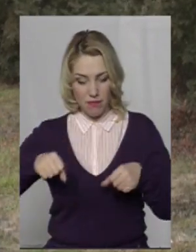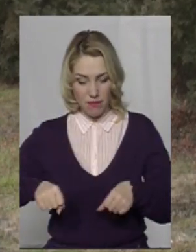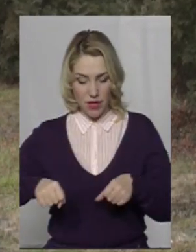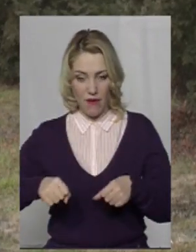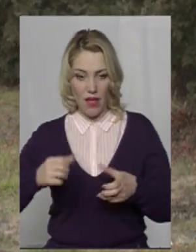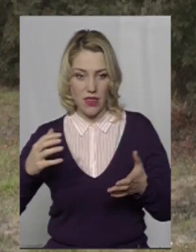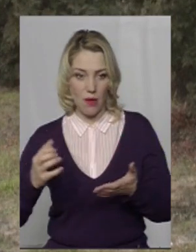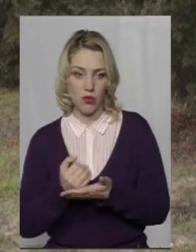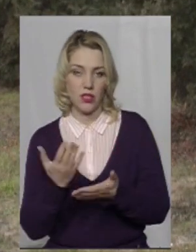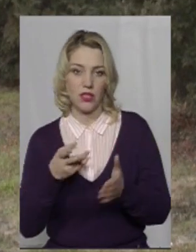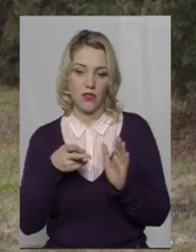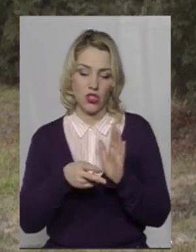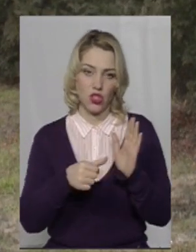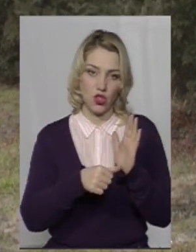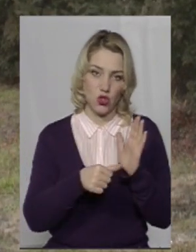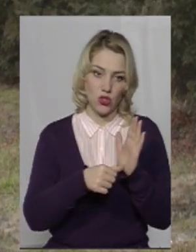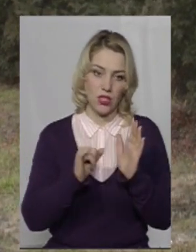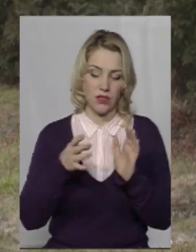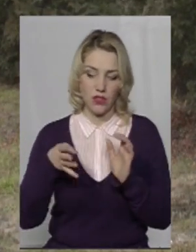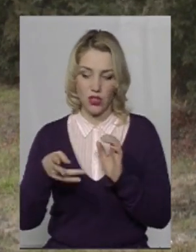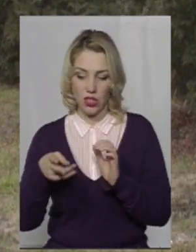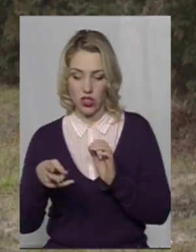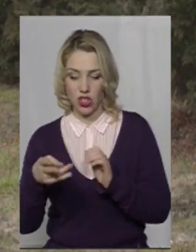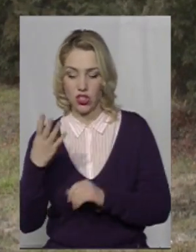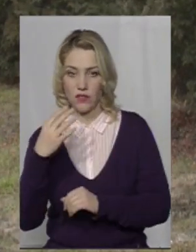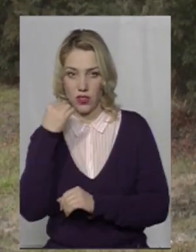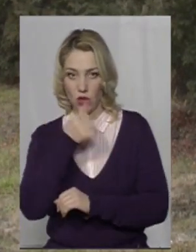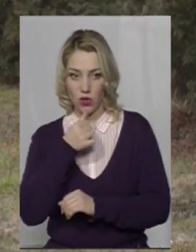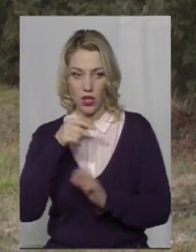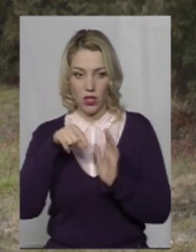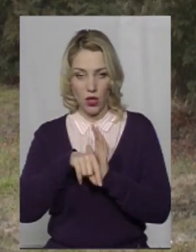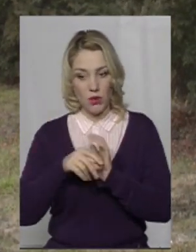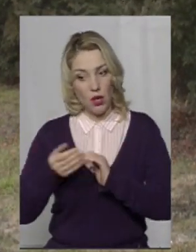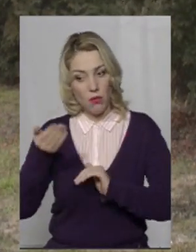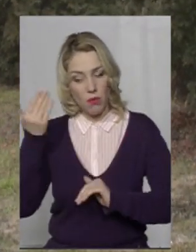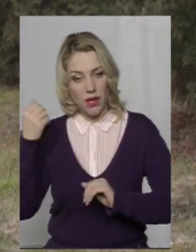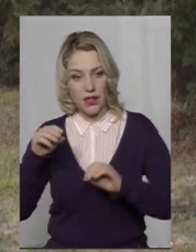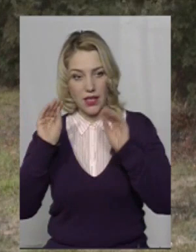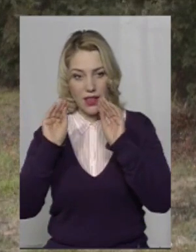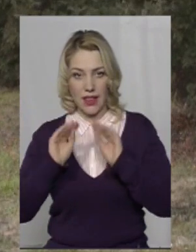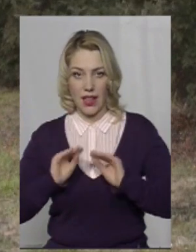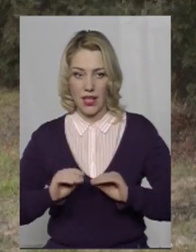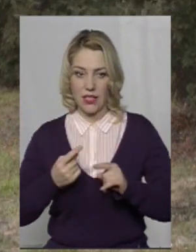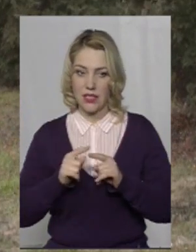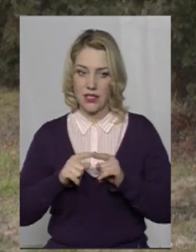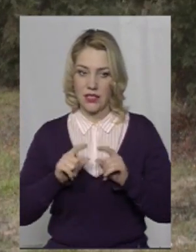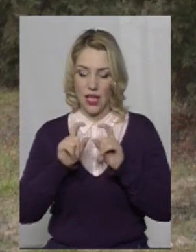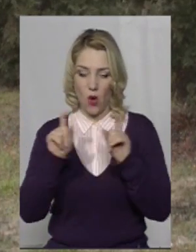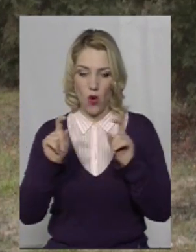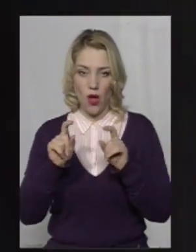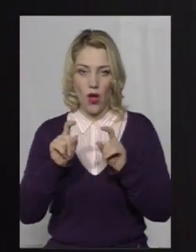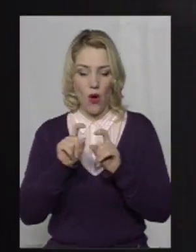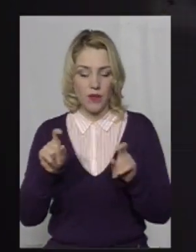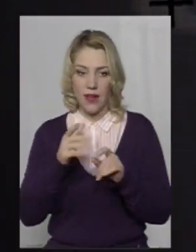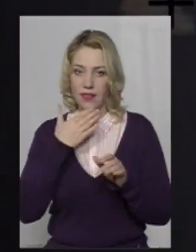є 2006 та 2004 роки. Тобто в попередніх деклараціях ці об'єкти не вказані. От питання, чому так